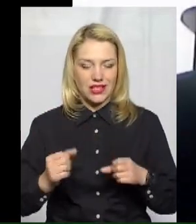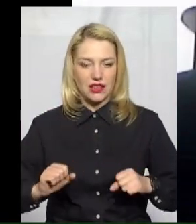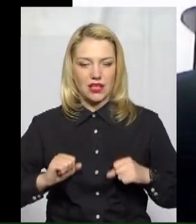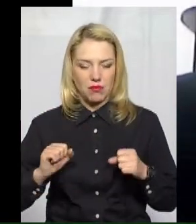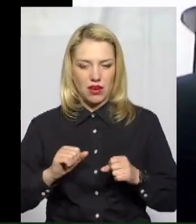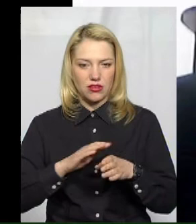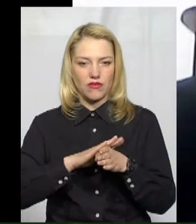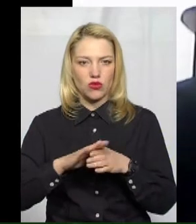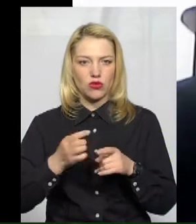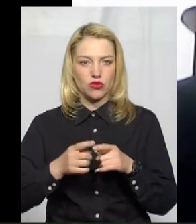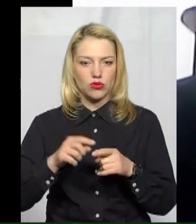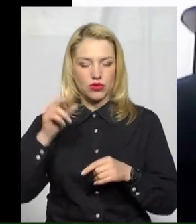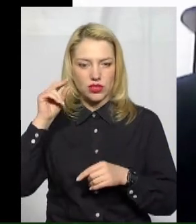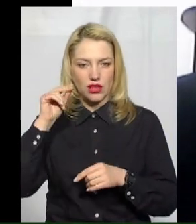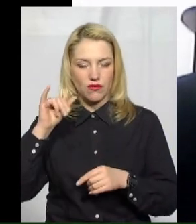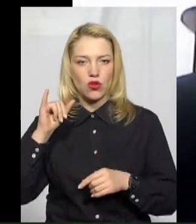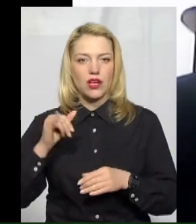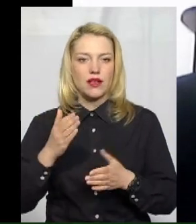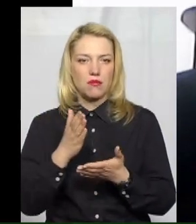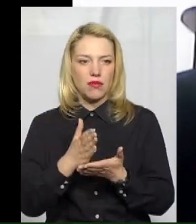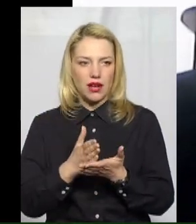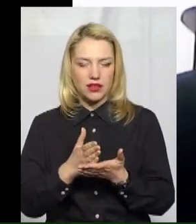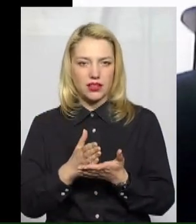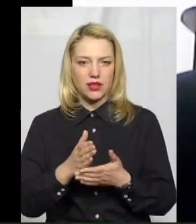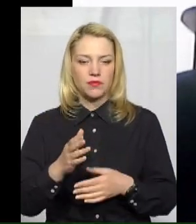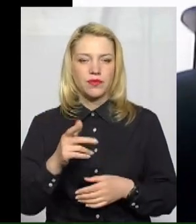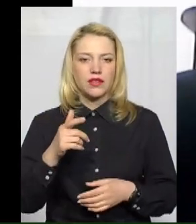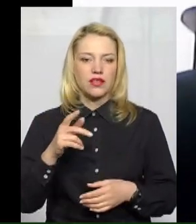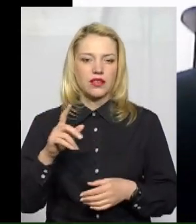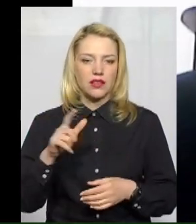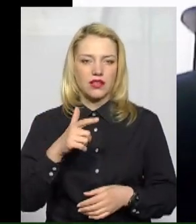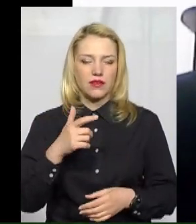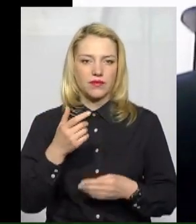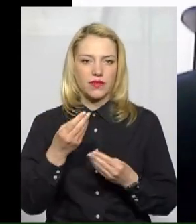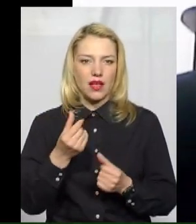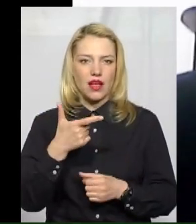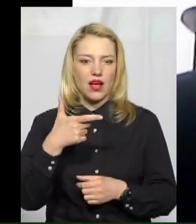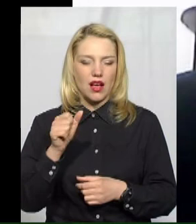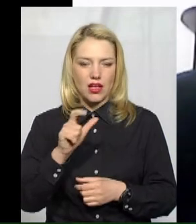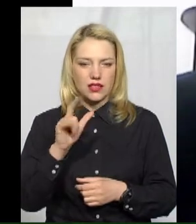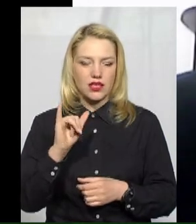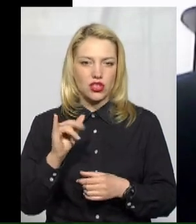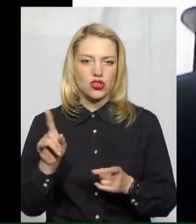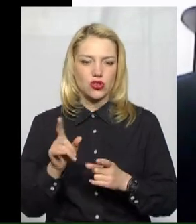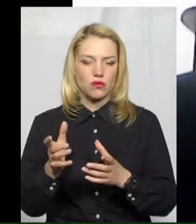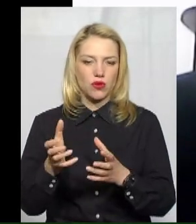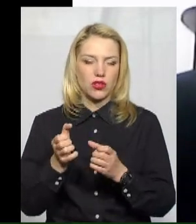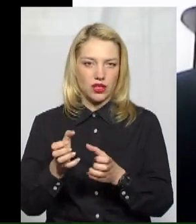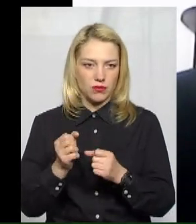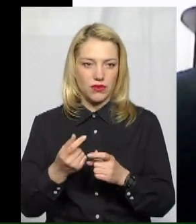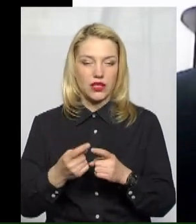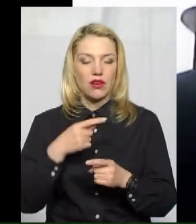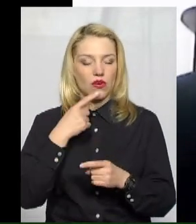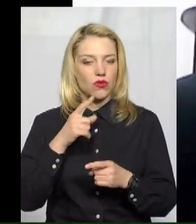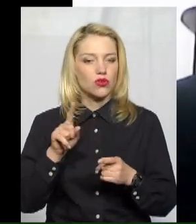не було нижче, відповідно, мати номінацію на газ і його отримувати. Але я ж кажу, ситуація досить